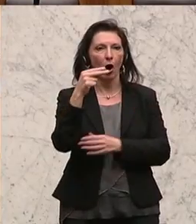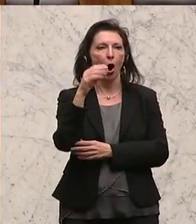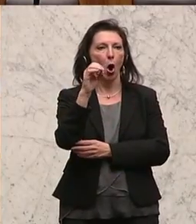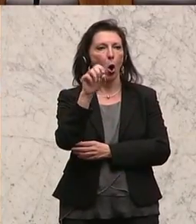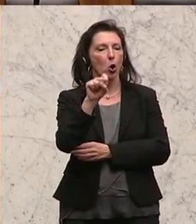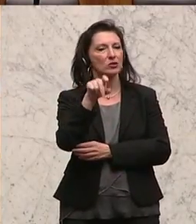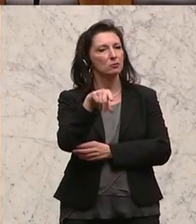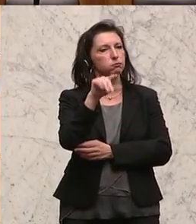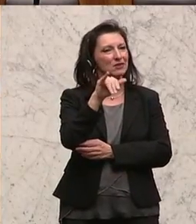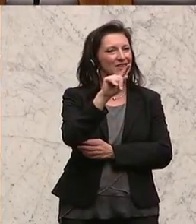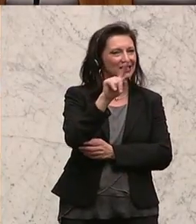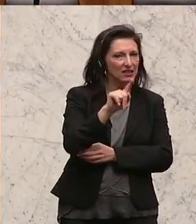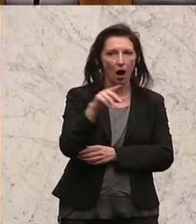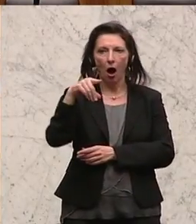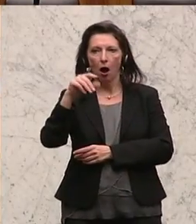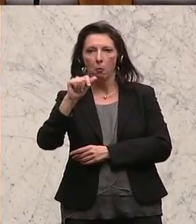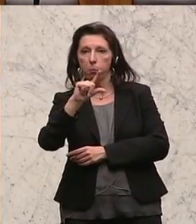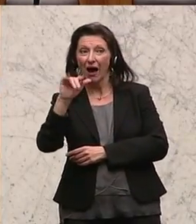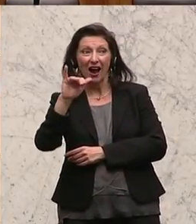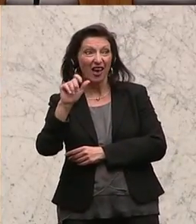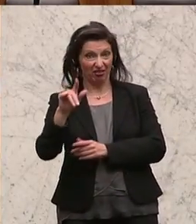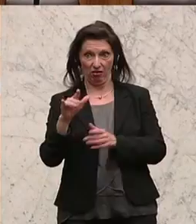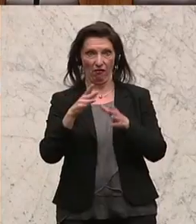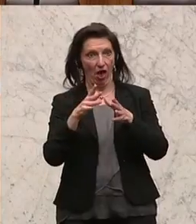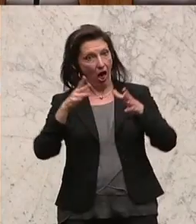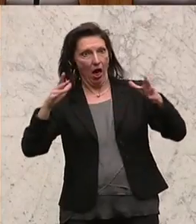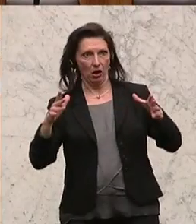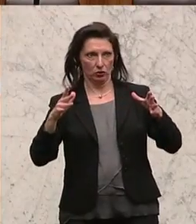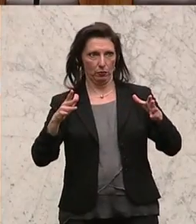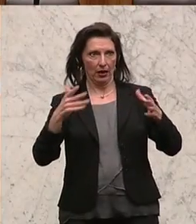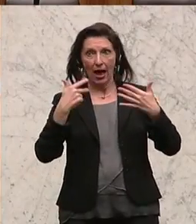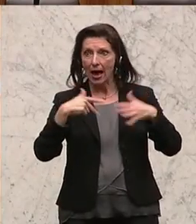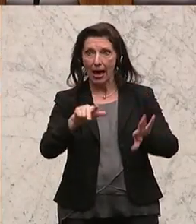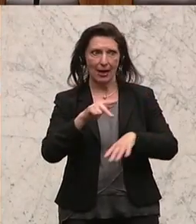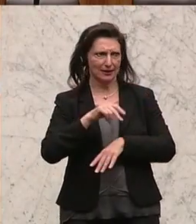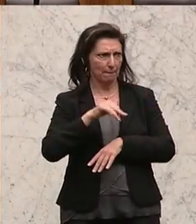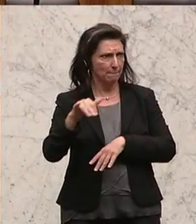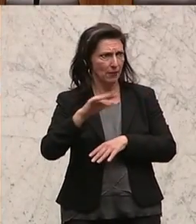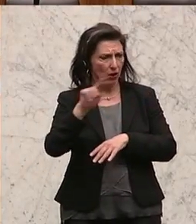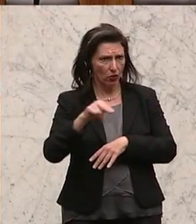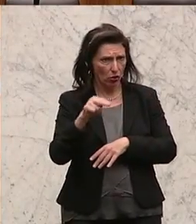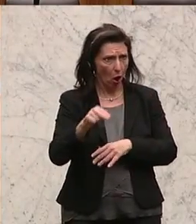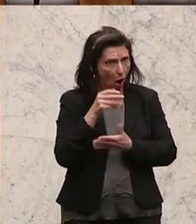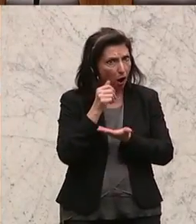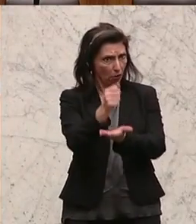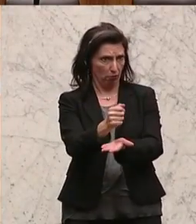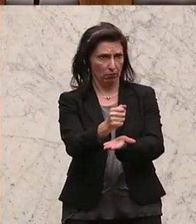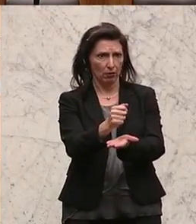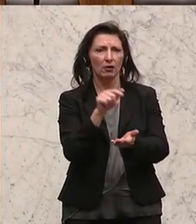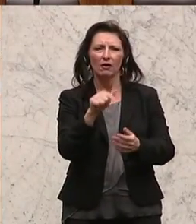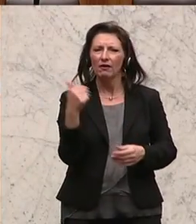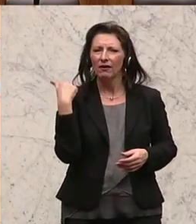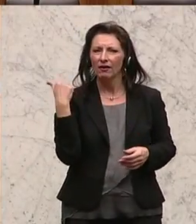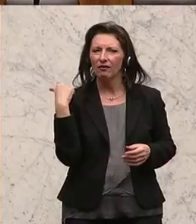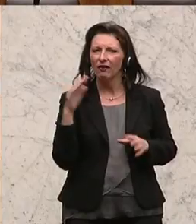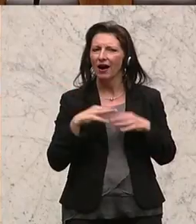Palliotivbetreuung geben. Es wird in den nächsten Jahren 18 Millionen Euro geben vom Bund. Eine ganz, ganz wichtige Maßnahme, die wir gemeinsam in der Enquete für